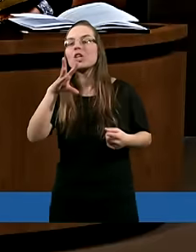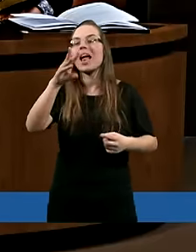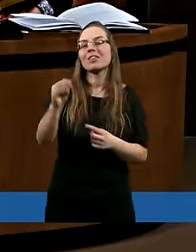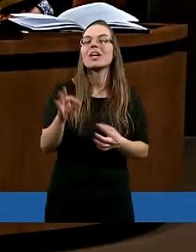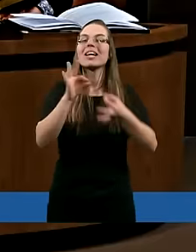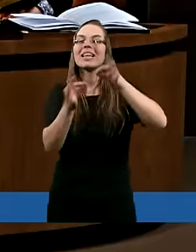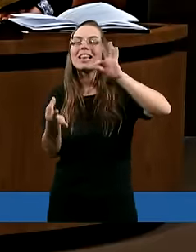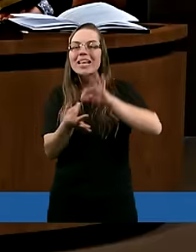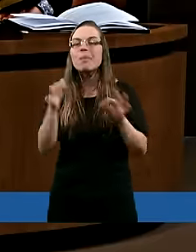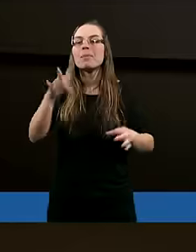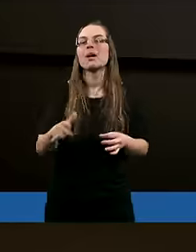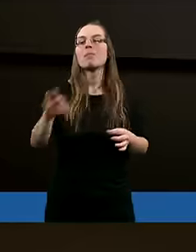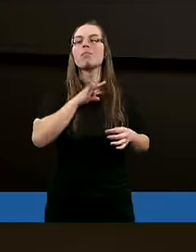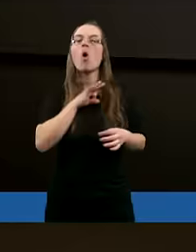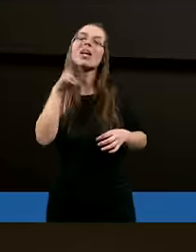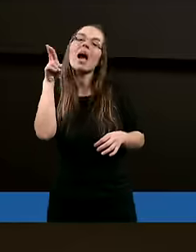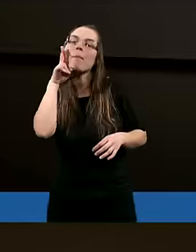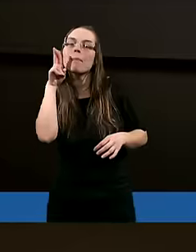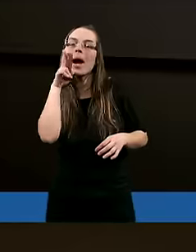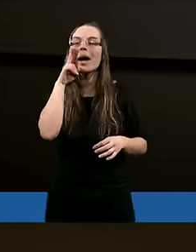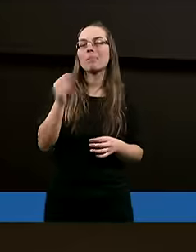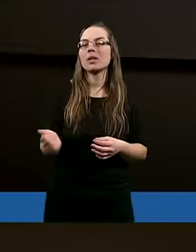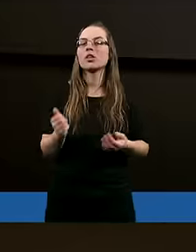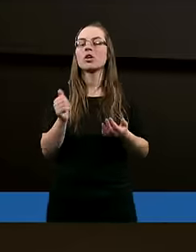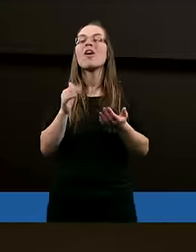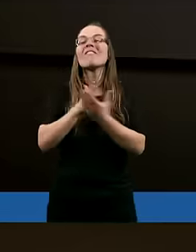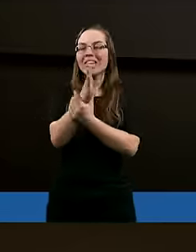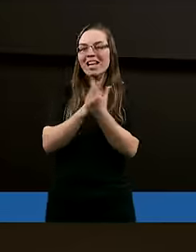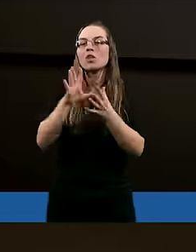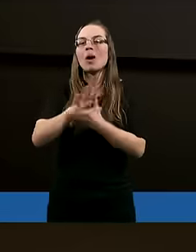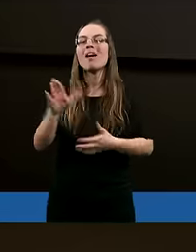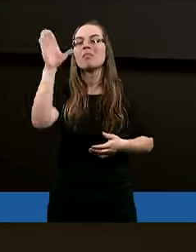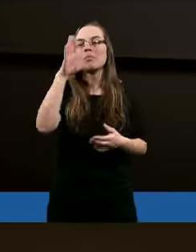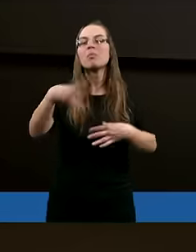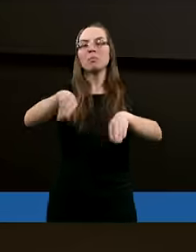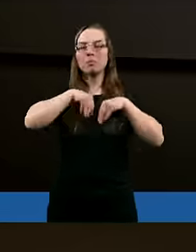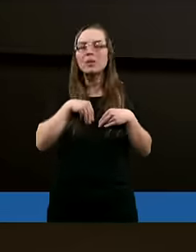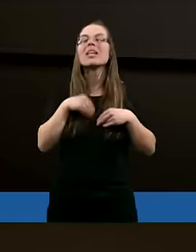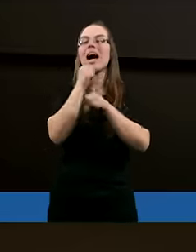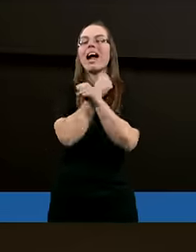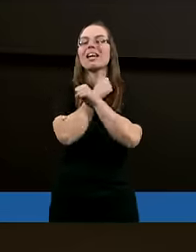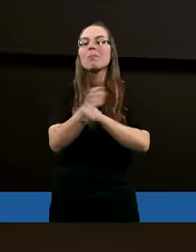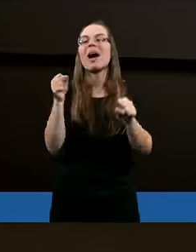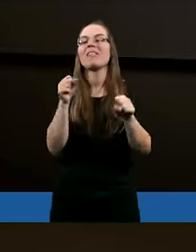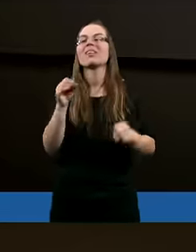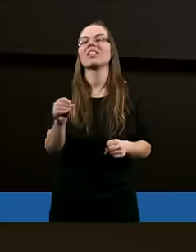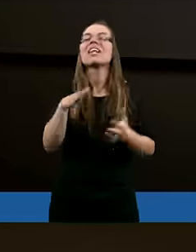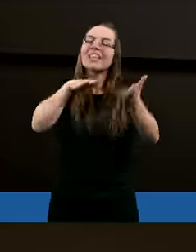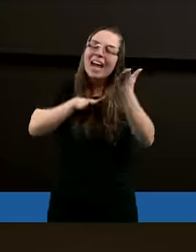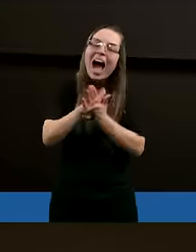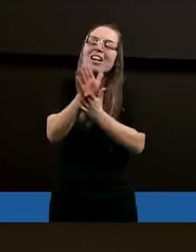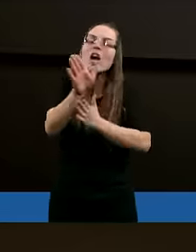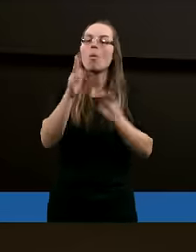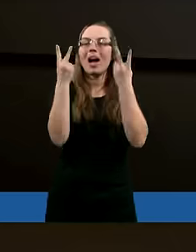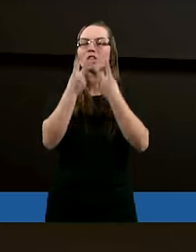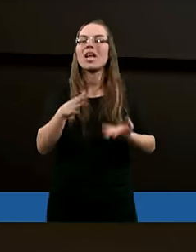gdyby moja mama uwierzyła w Boga, przyjęła zbawienie, zaczęła czytać